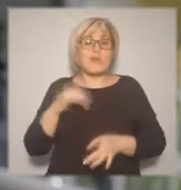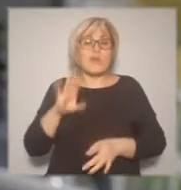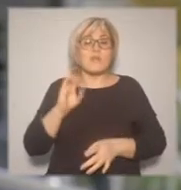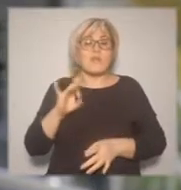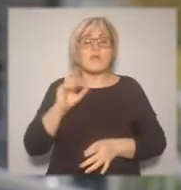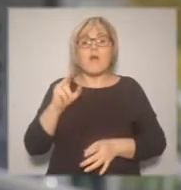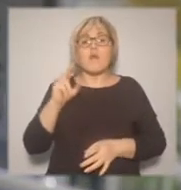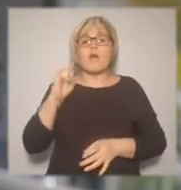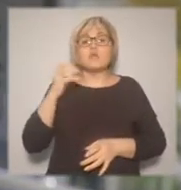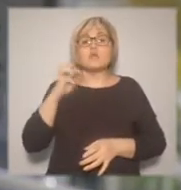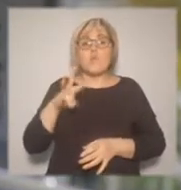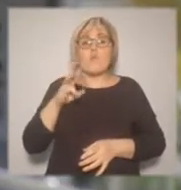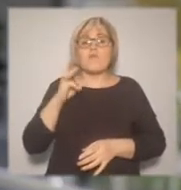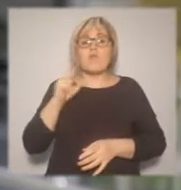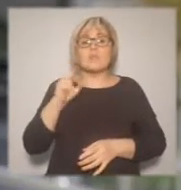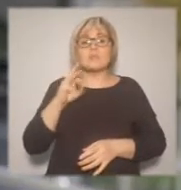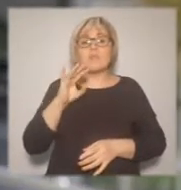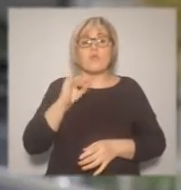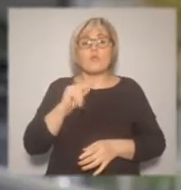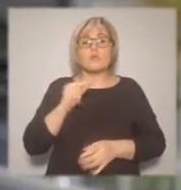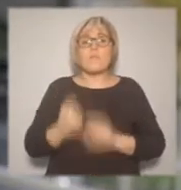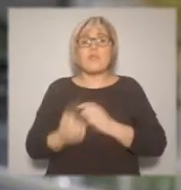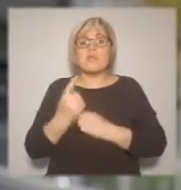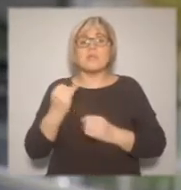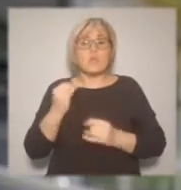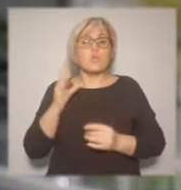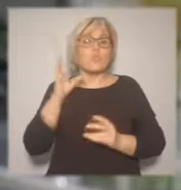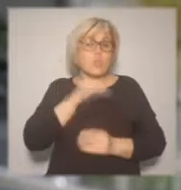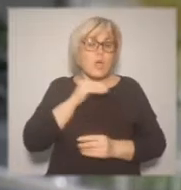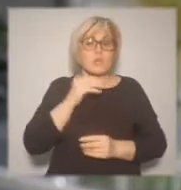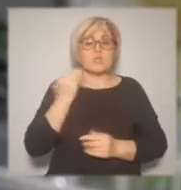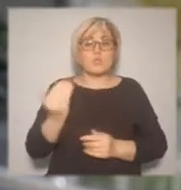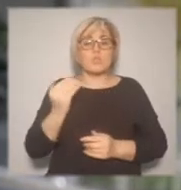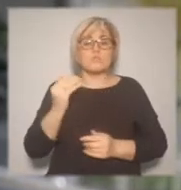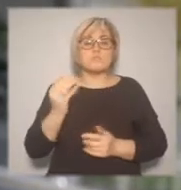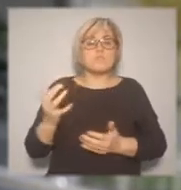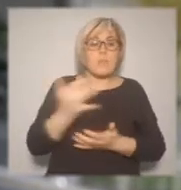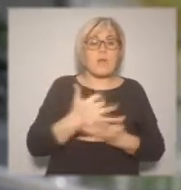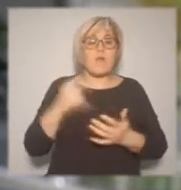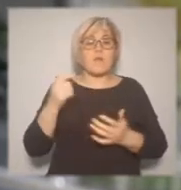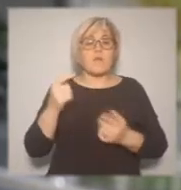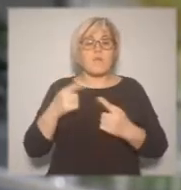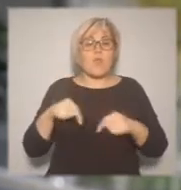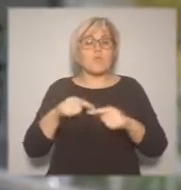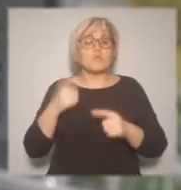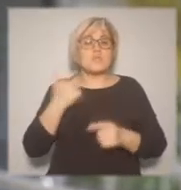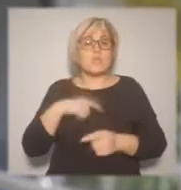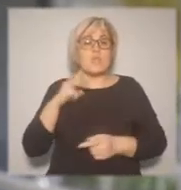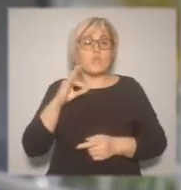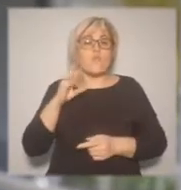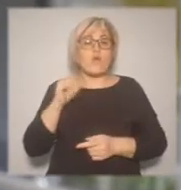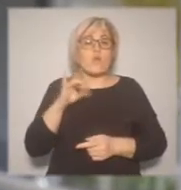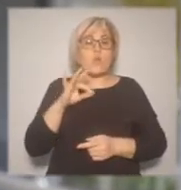удалось ему собрать все-таки вокруг себя товаропроизводителей, кто занимается подобного рода бизнесом, и создать его. Потому что,